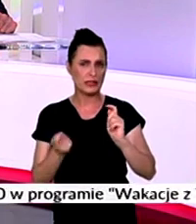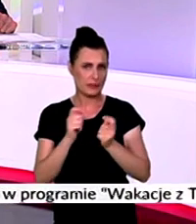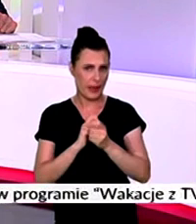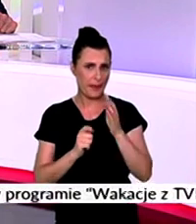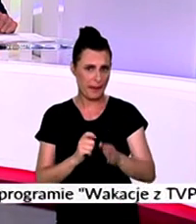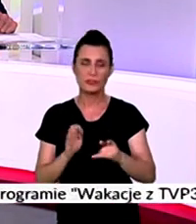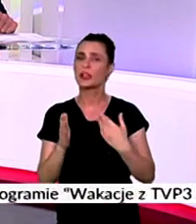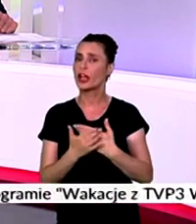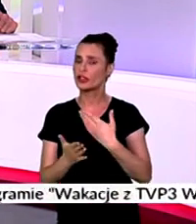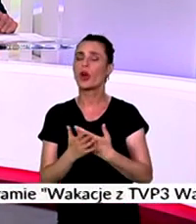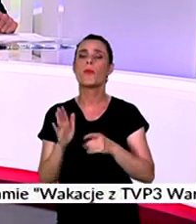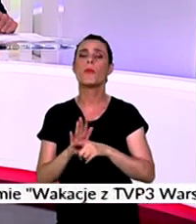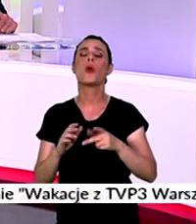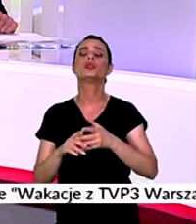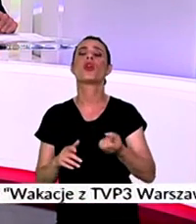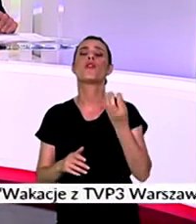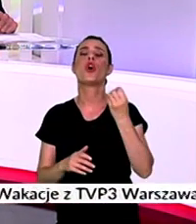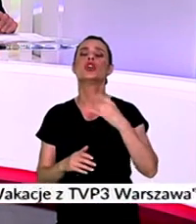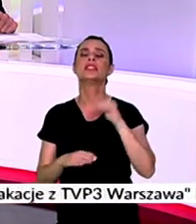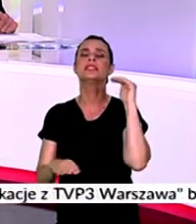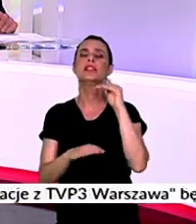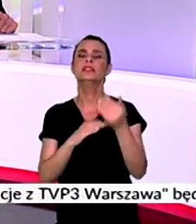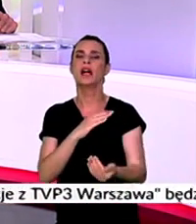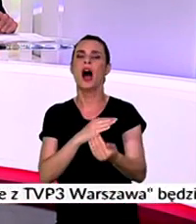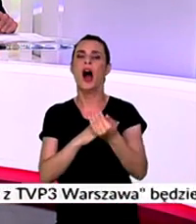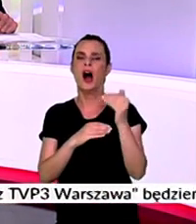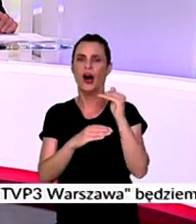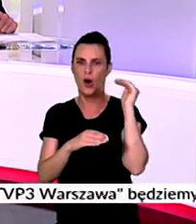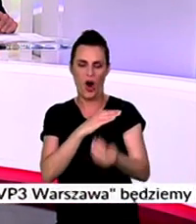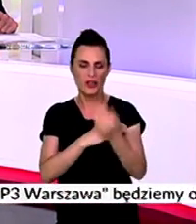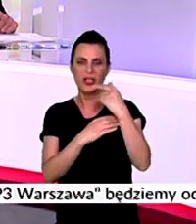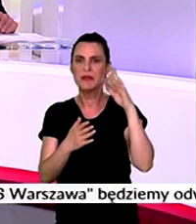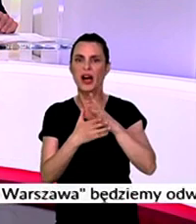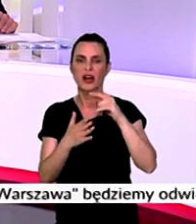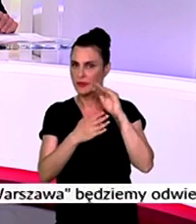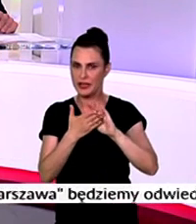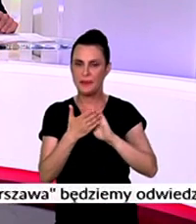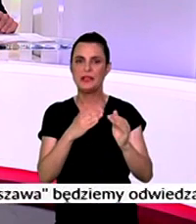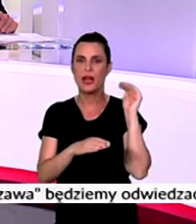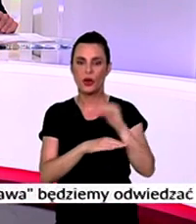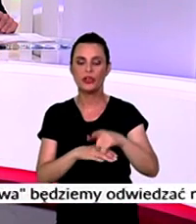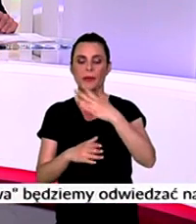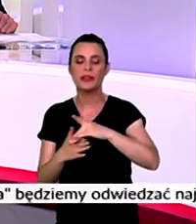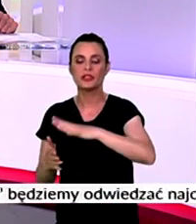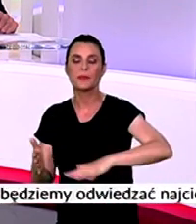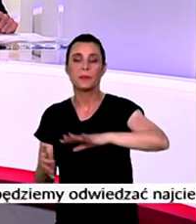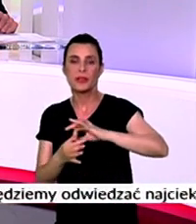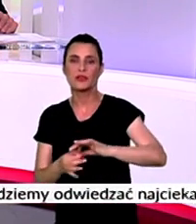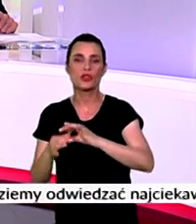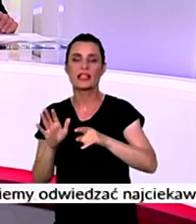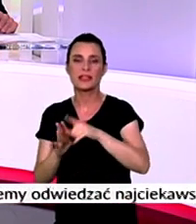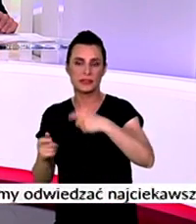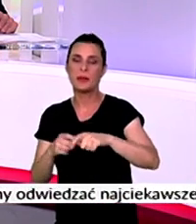.in. przebudową stołecznego dworca zachodniego. Tym razem nowy rozkład jazdy wprowadziła warszawska kolej dojazdowa.